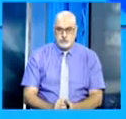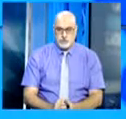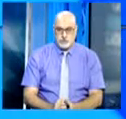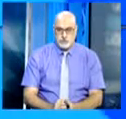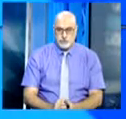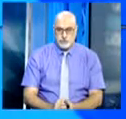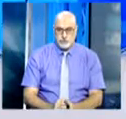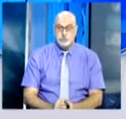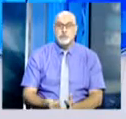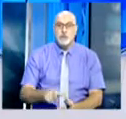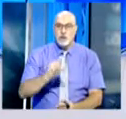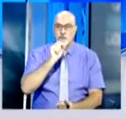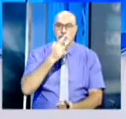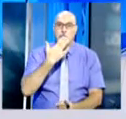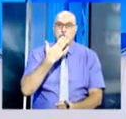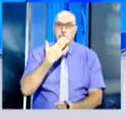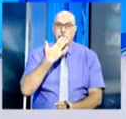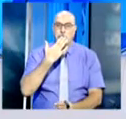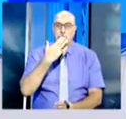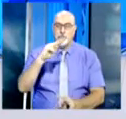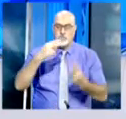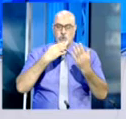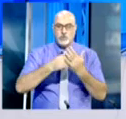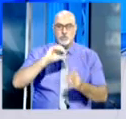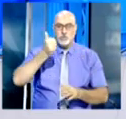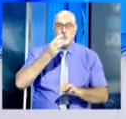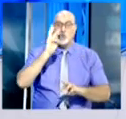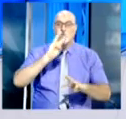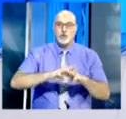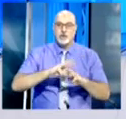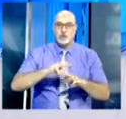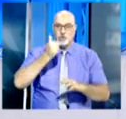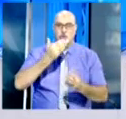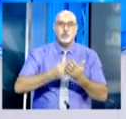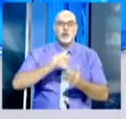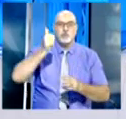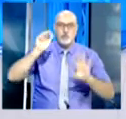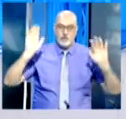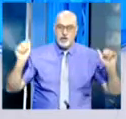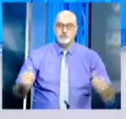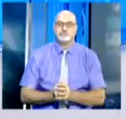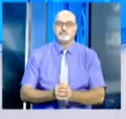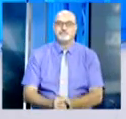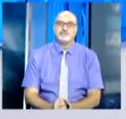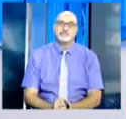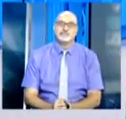ختم النشط الصباحية شكرا لكم على المتابعة لقاكم في مجاز التاسع بحول الله إلى اللقاء